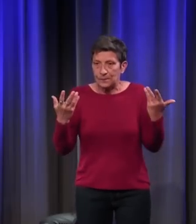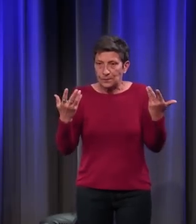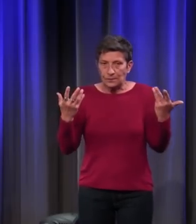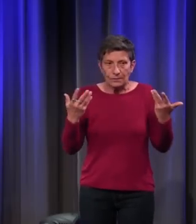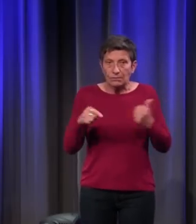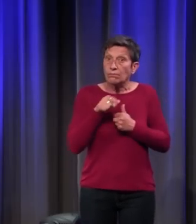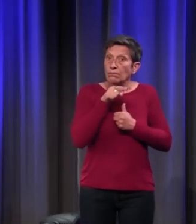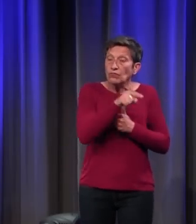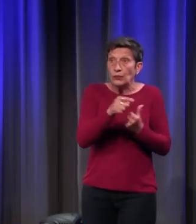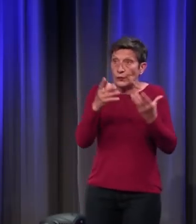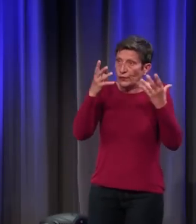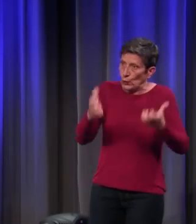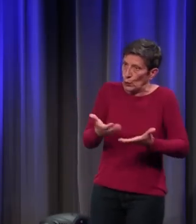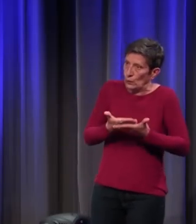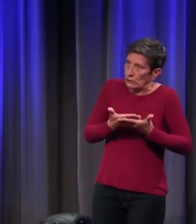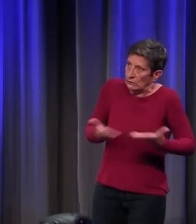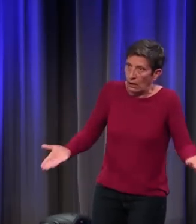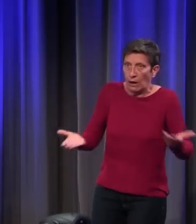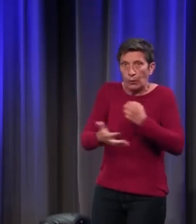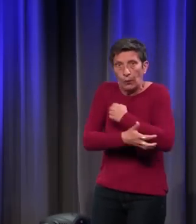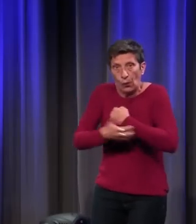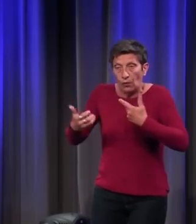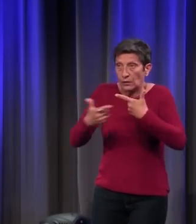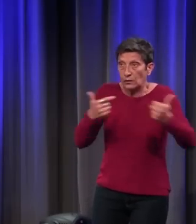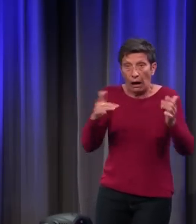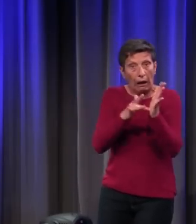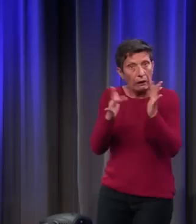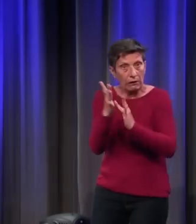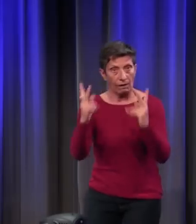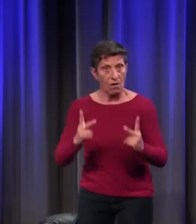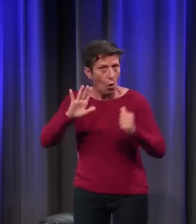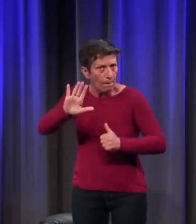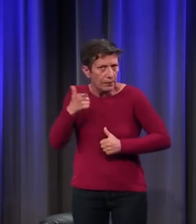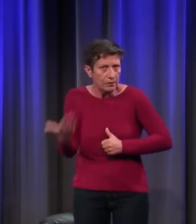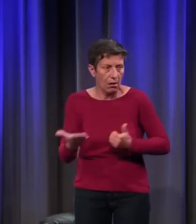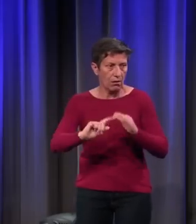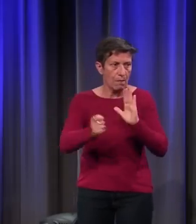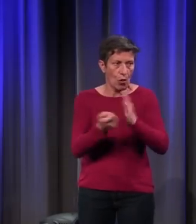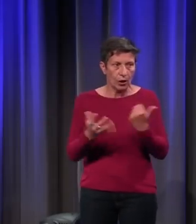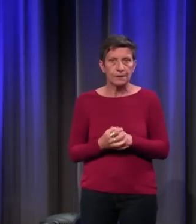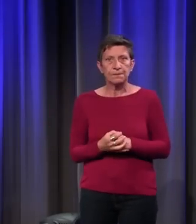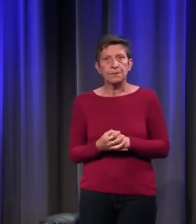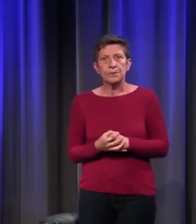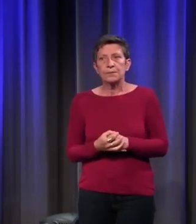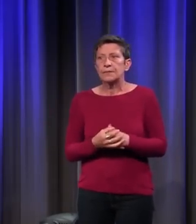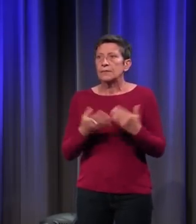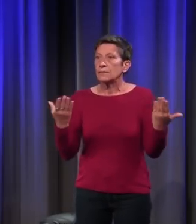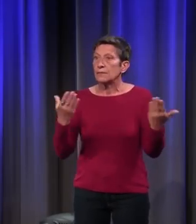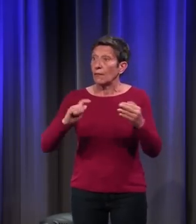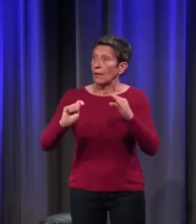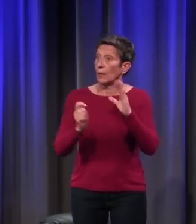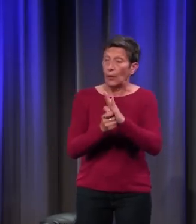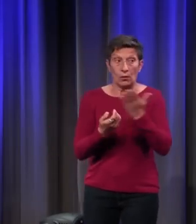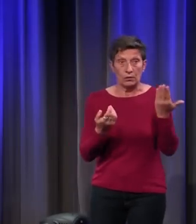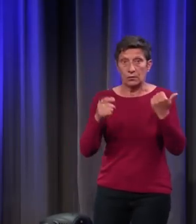de faire humilité excessive. On est en plus à une époque où il y a comme vertu principale la